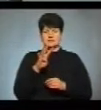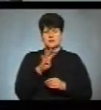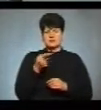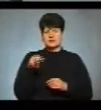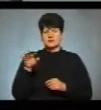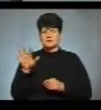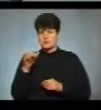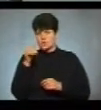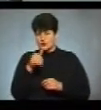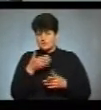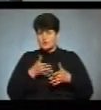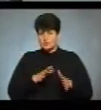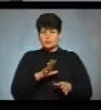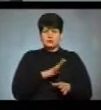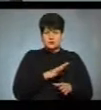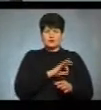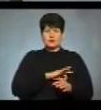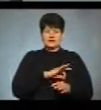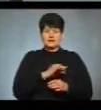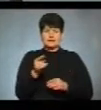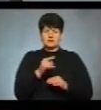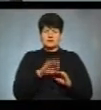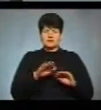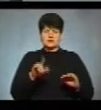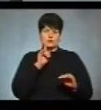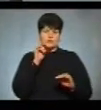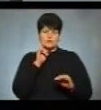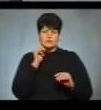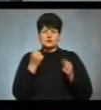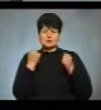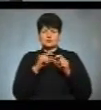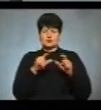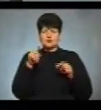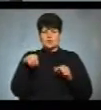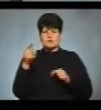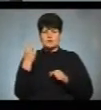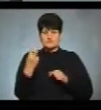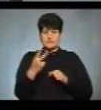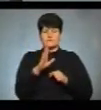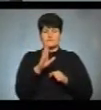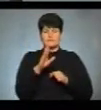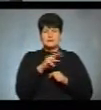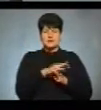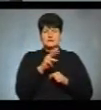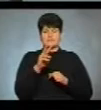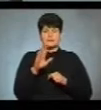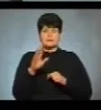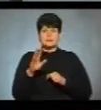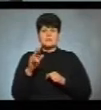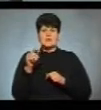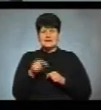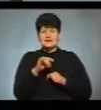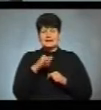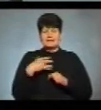народження переможцями стали вихованець Тернопільської дитячо-юнацької спортшколи номер два Максим Волосинець і львів'янка Владислава Калинка,